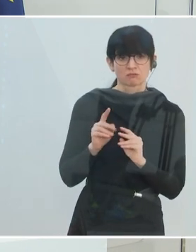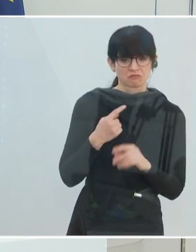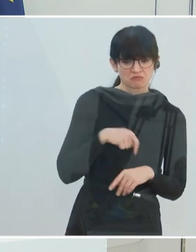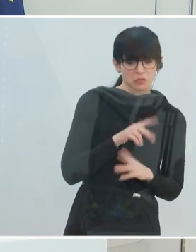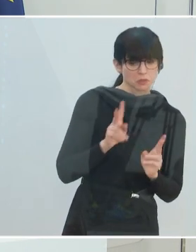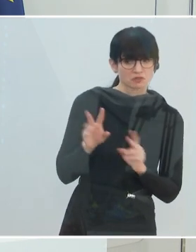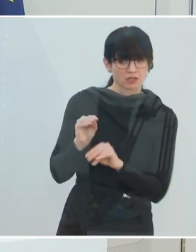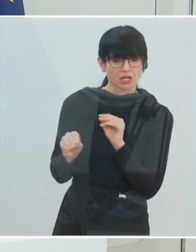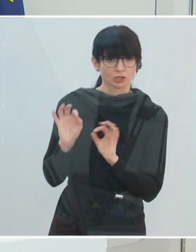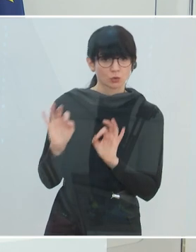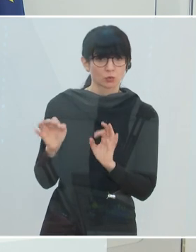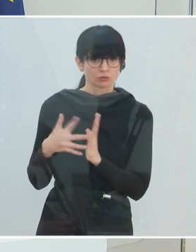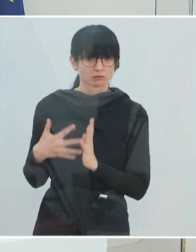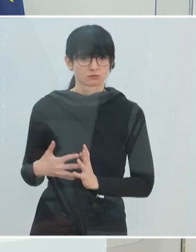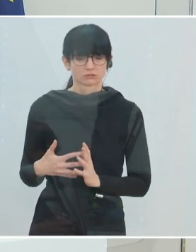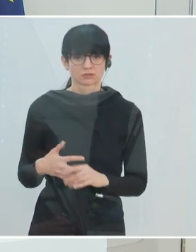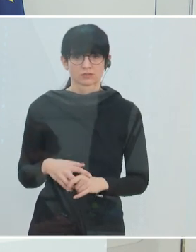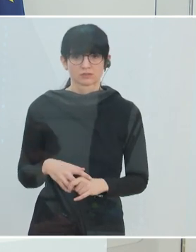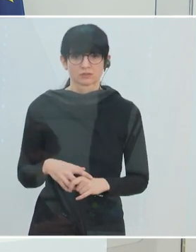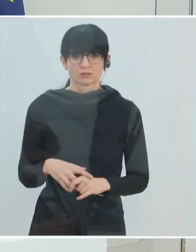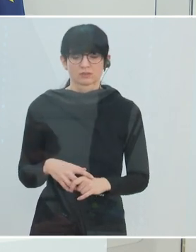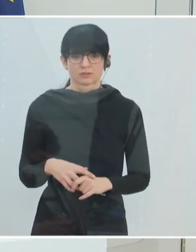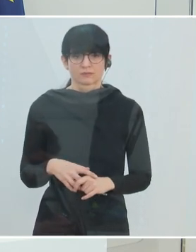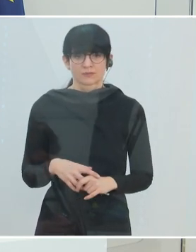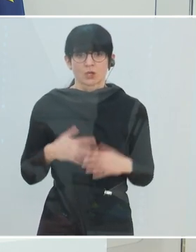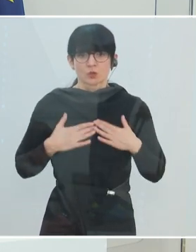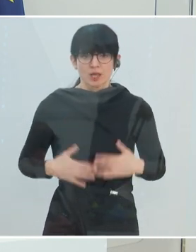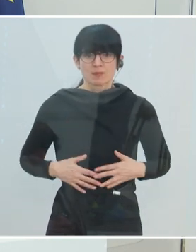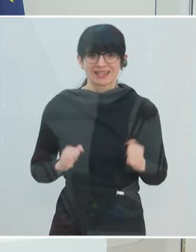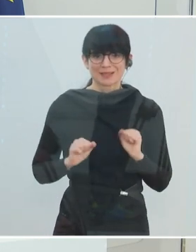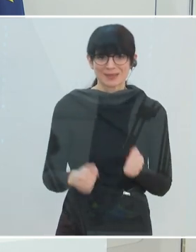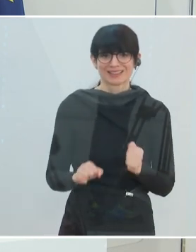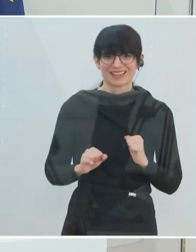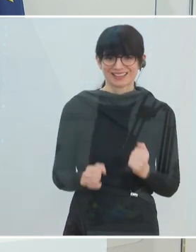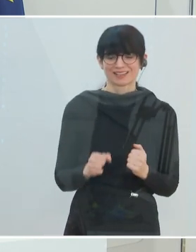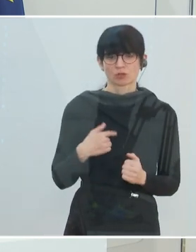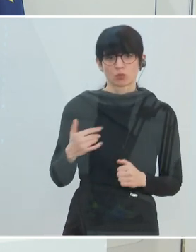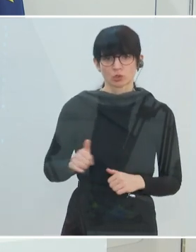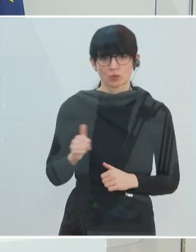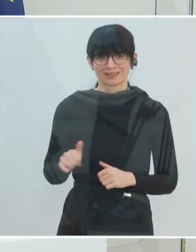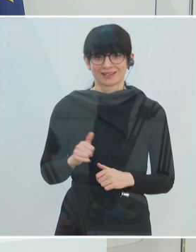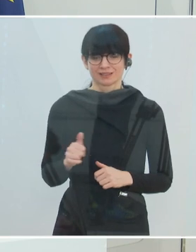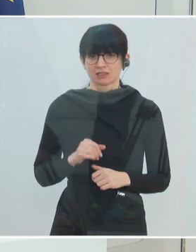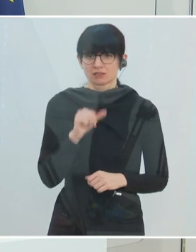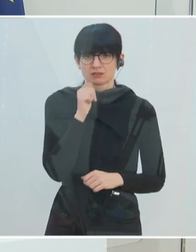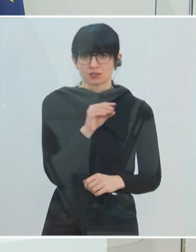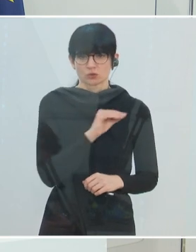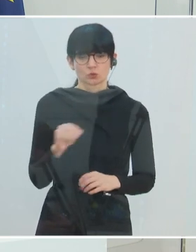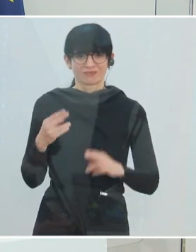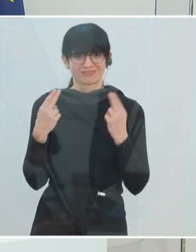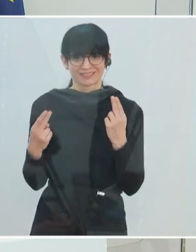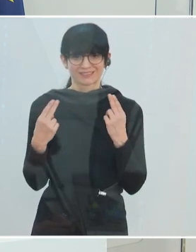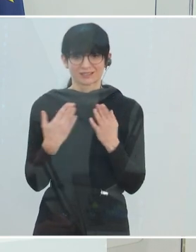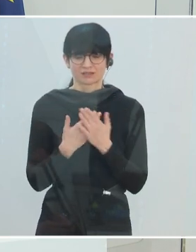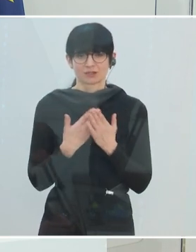hier nicht etwas Unregelhaftes haben. Denn diese körperliche Betätigung der Jugendlichen ist nicht nur wichtig,